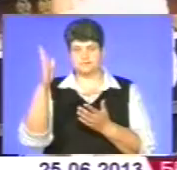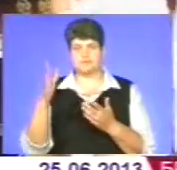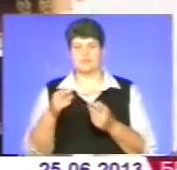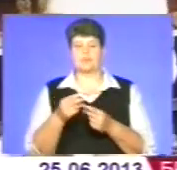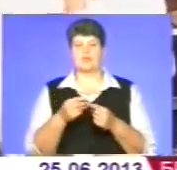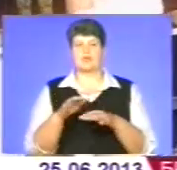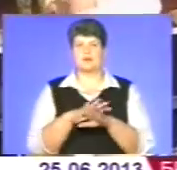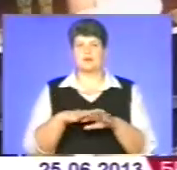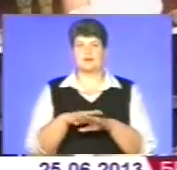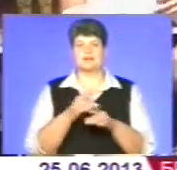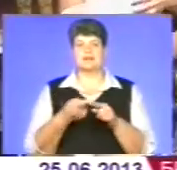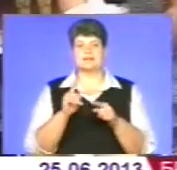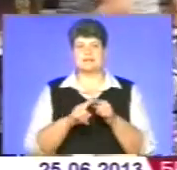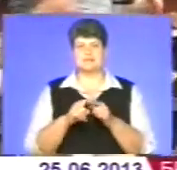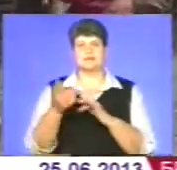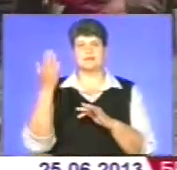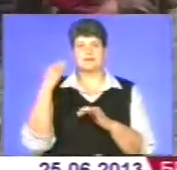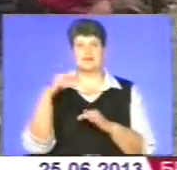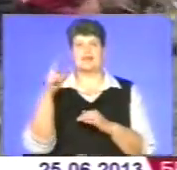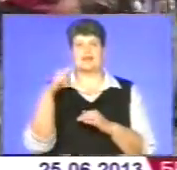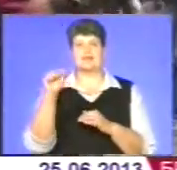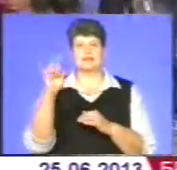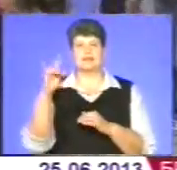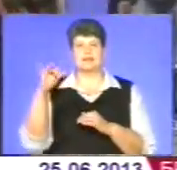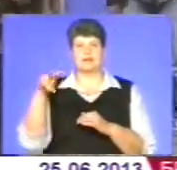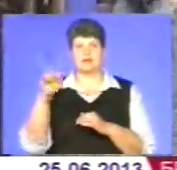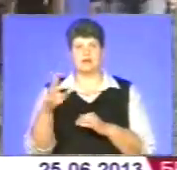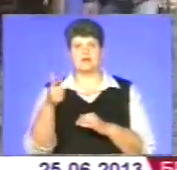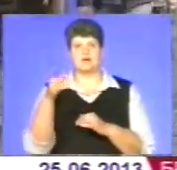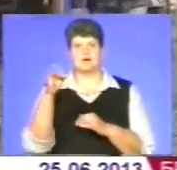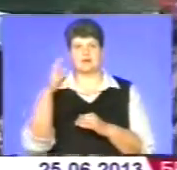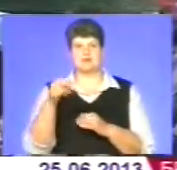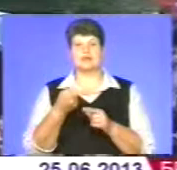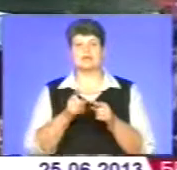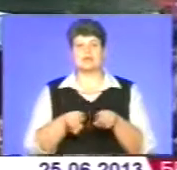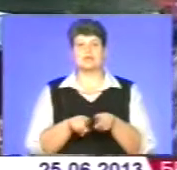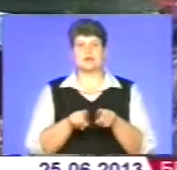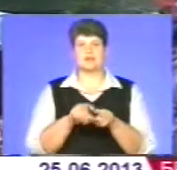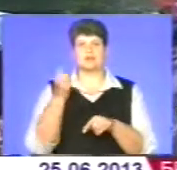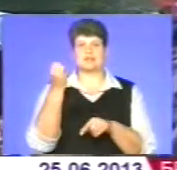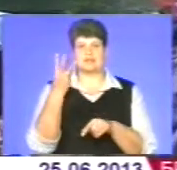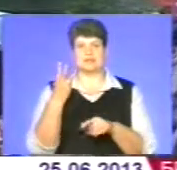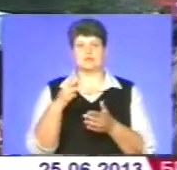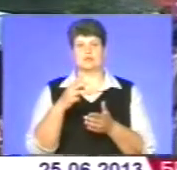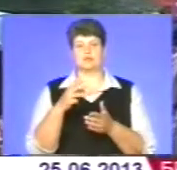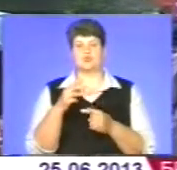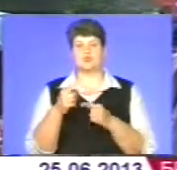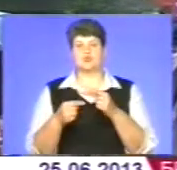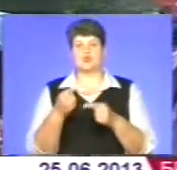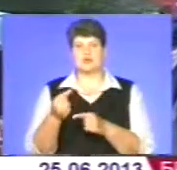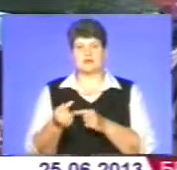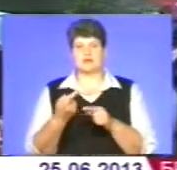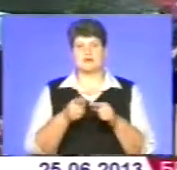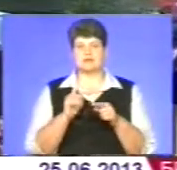Це величний Данилівград. Все майже, як у 13-му столітті. Прямо перед нами Данилівград. Це одна з чотирьох